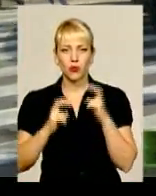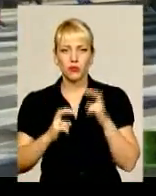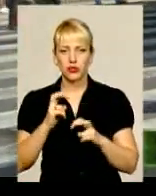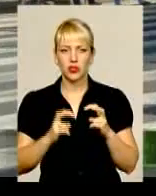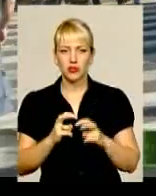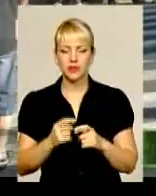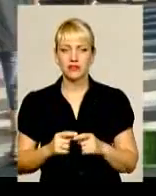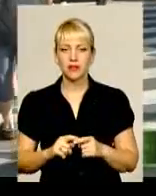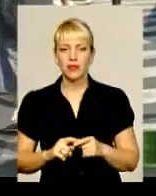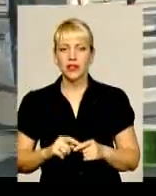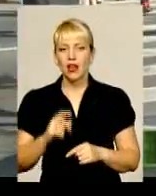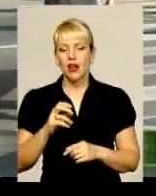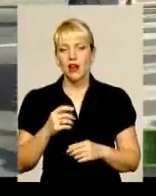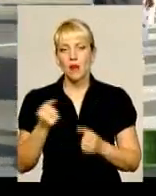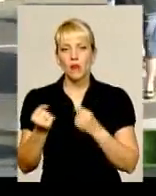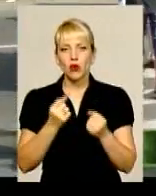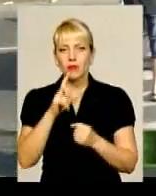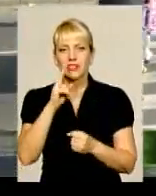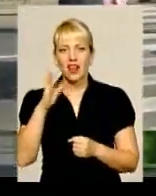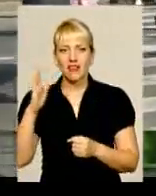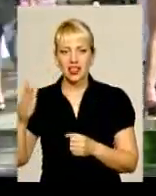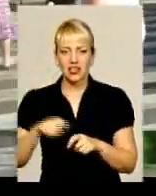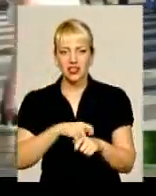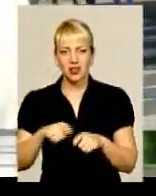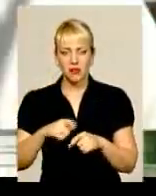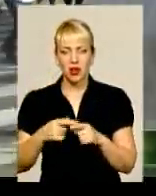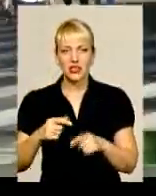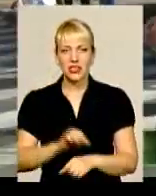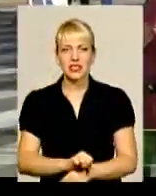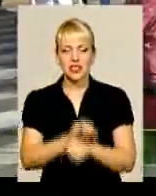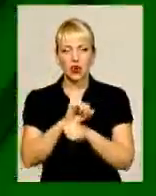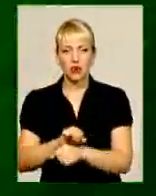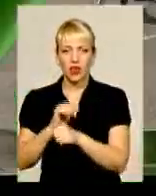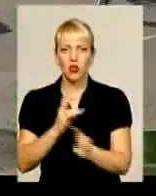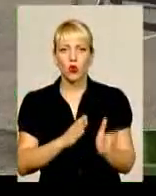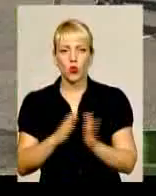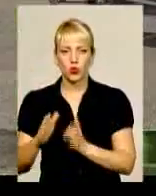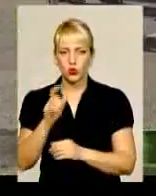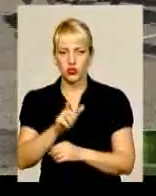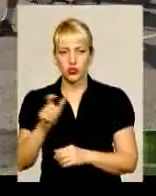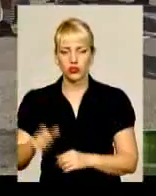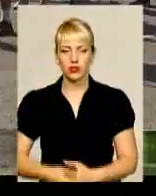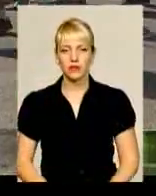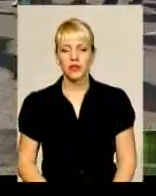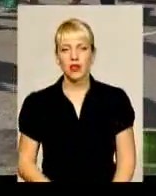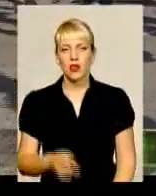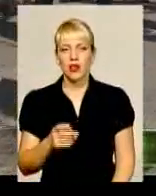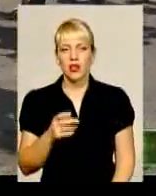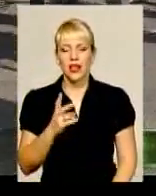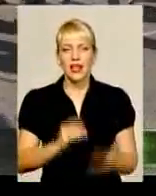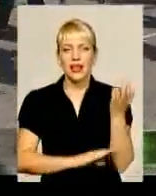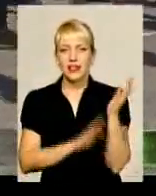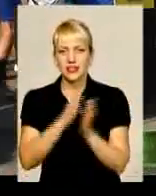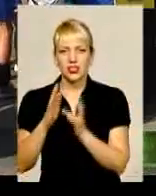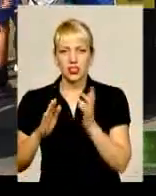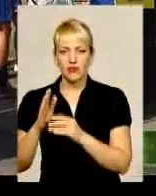за квадратні метри. В обласному центрі страйкували мешканці одного із гуртожитків. Про найспортивніших лісівників.